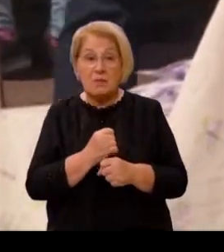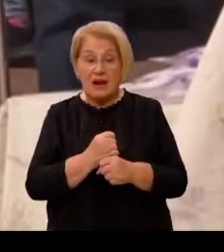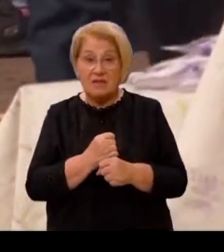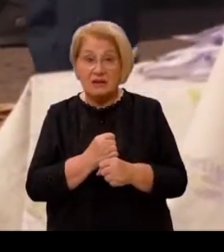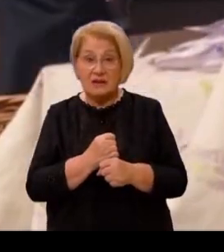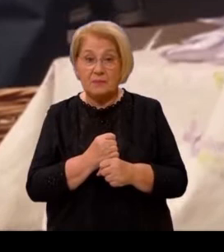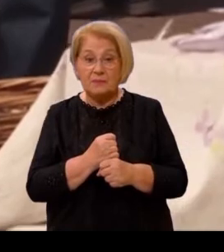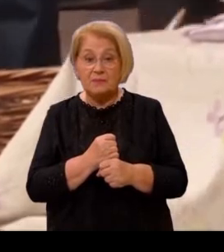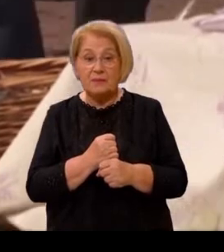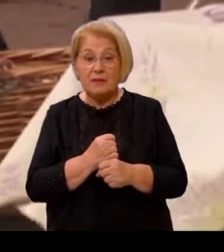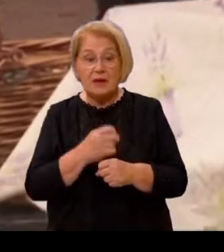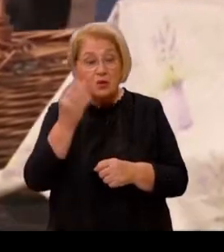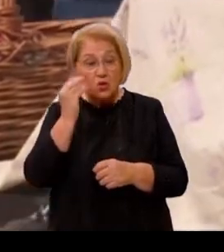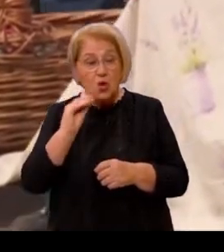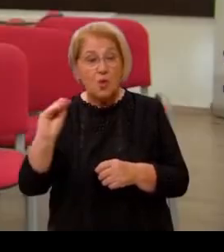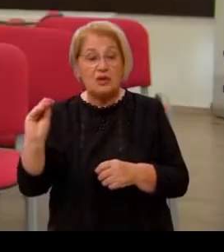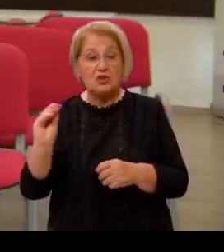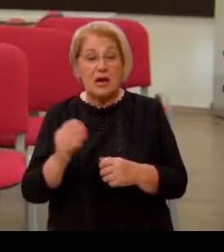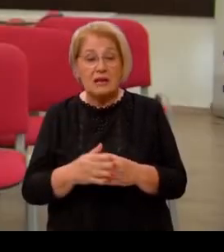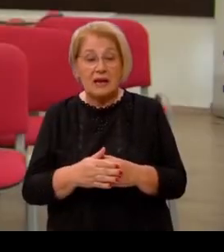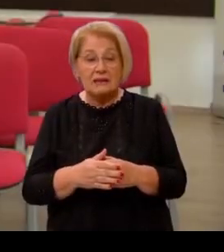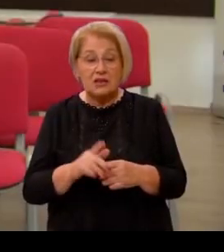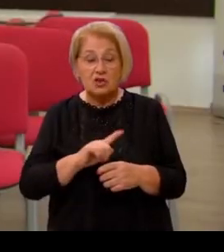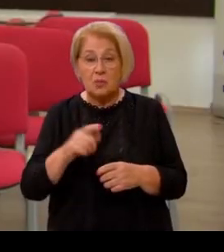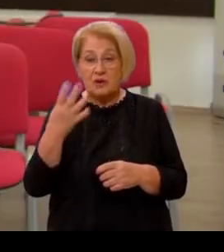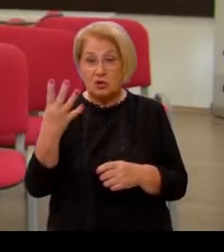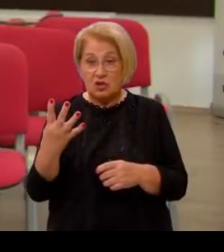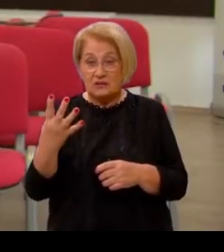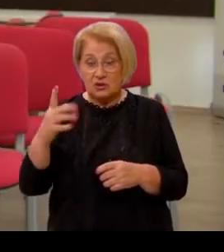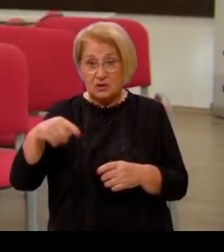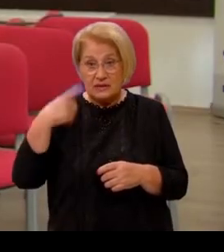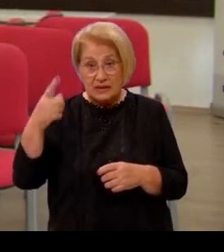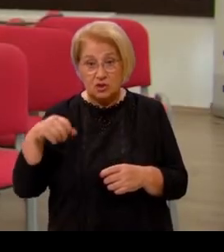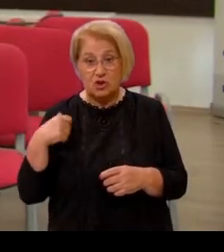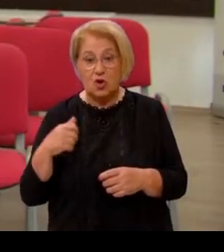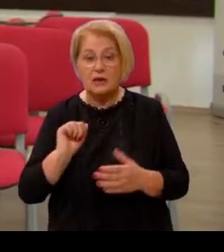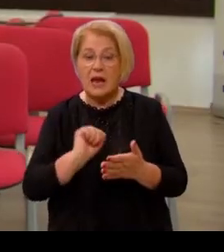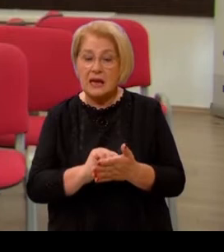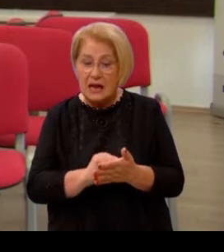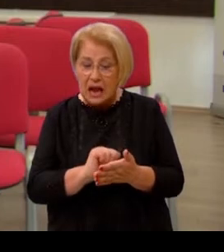obećanje črstvo, obećanje da će do prvog četrtog se jamčiti